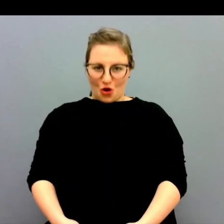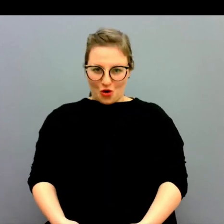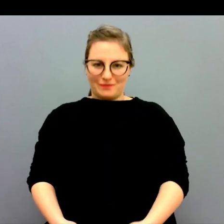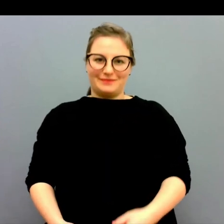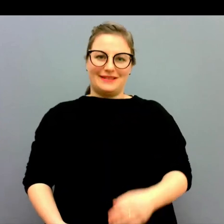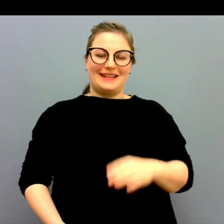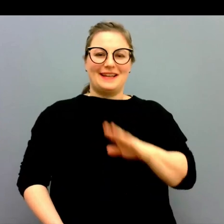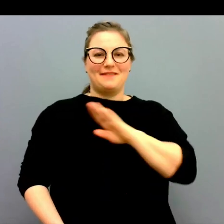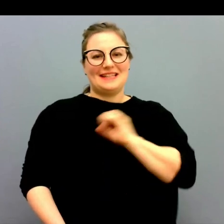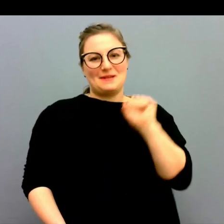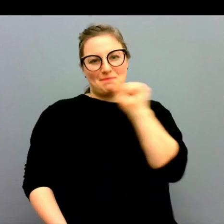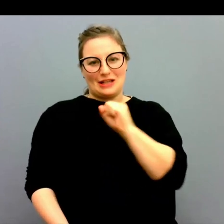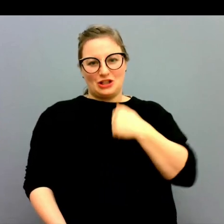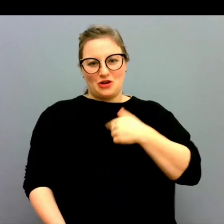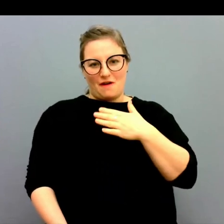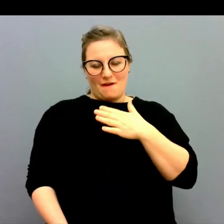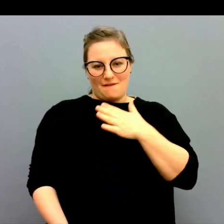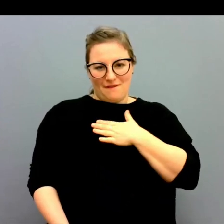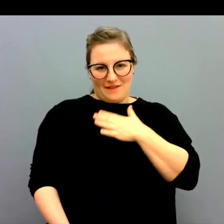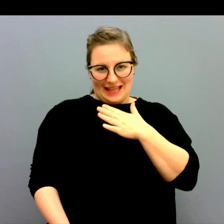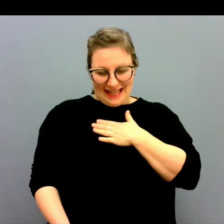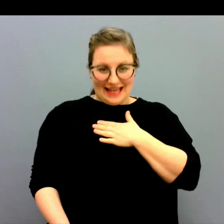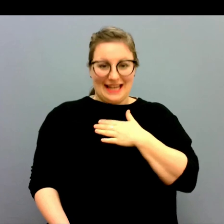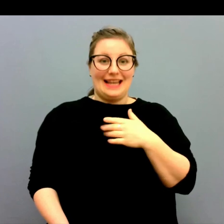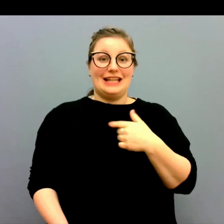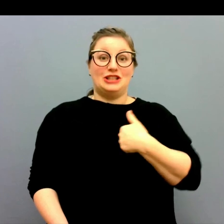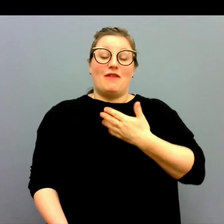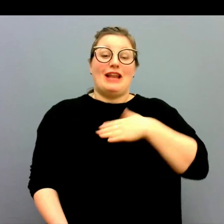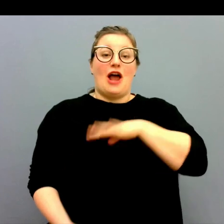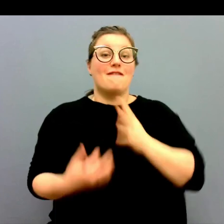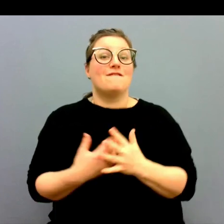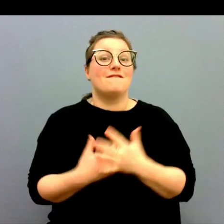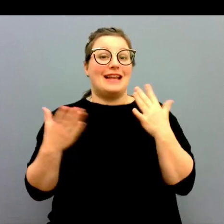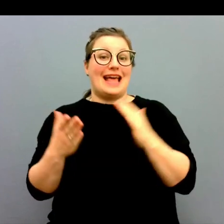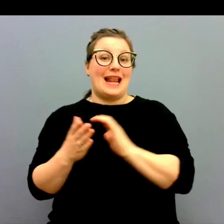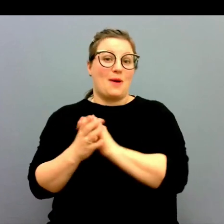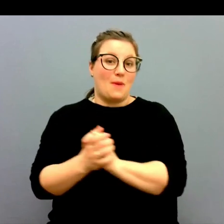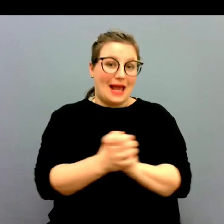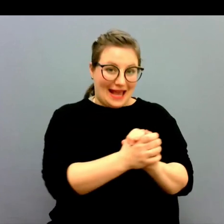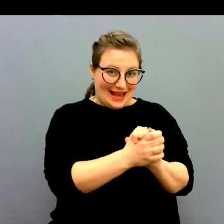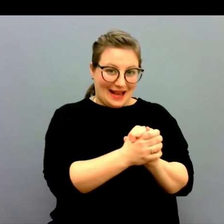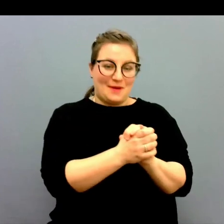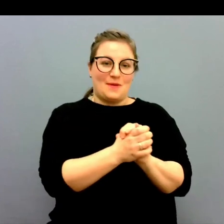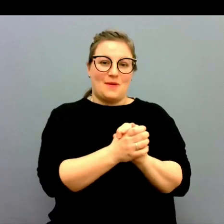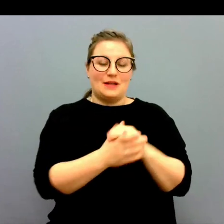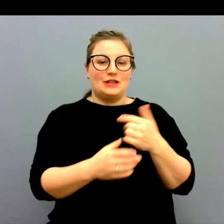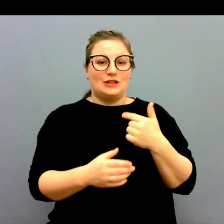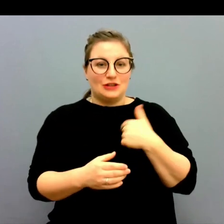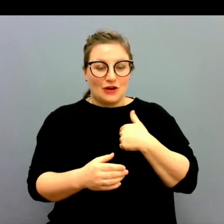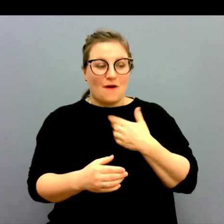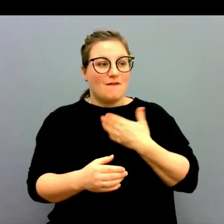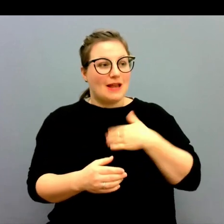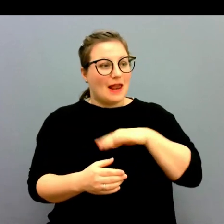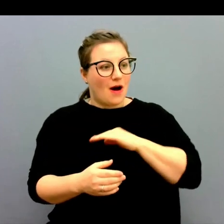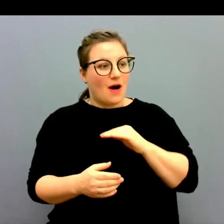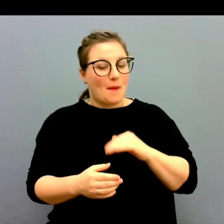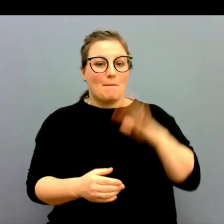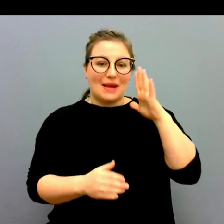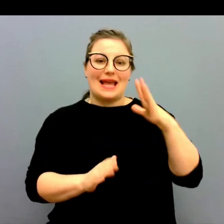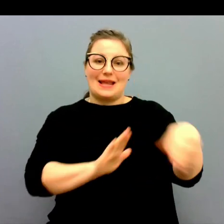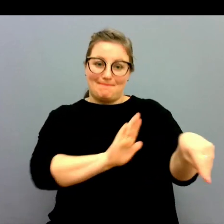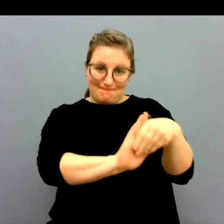Ja, det finns mycket vi vill. Jag vill ha fler kollegor. Jag vill ha mer